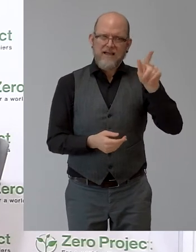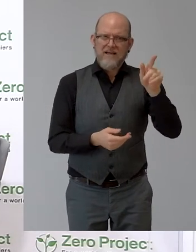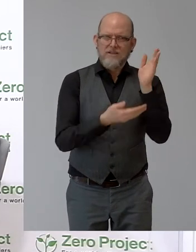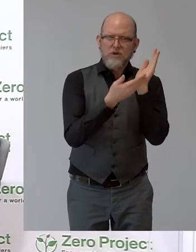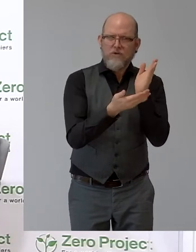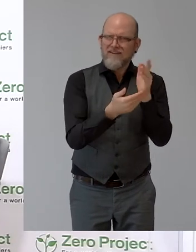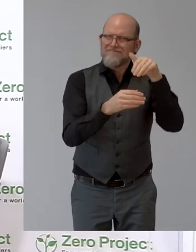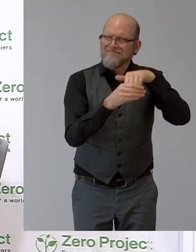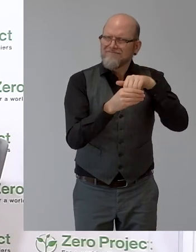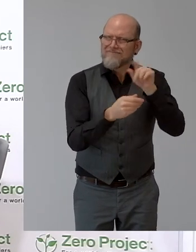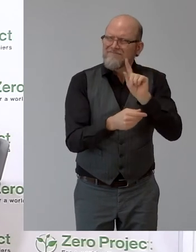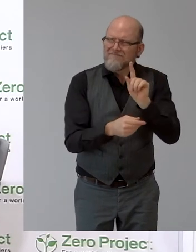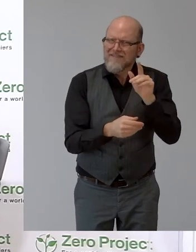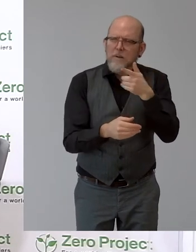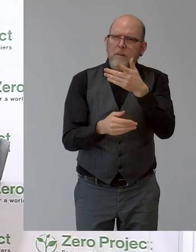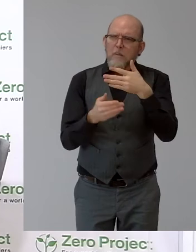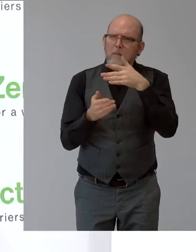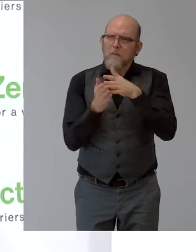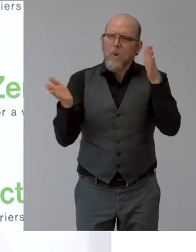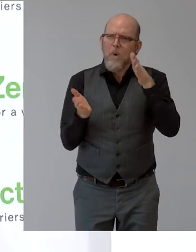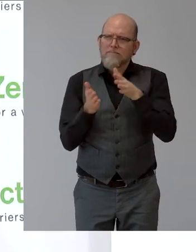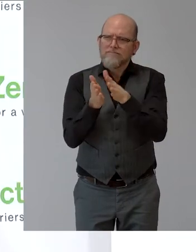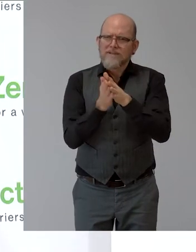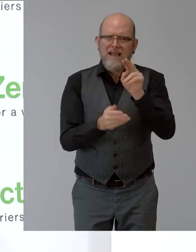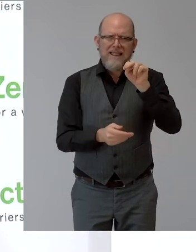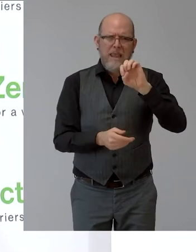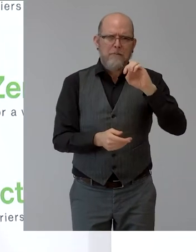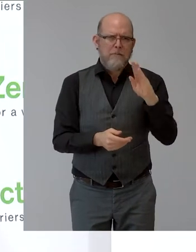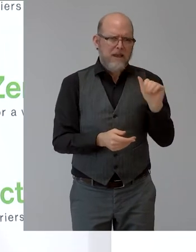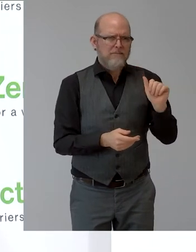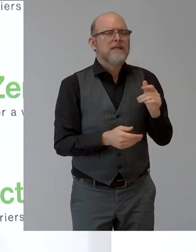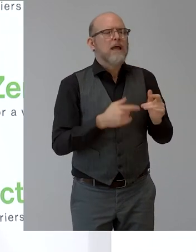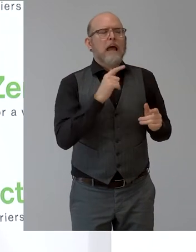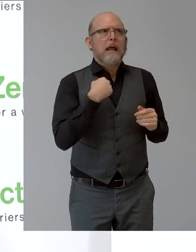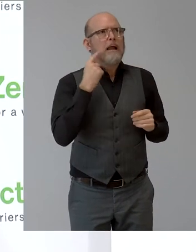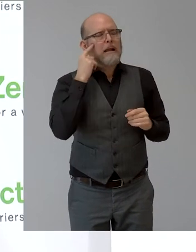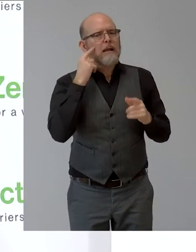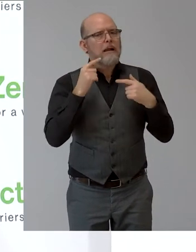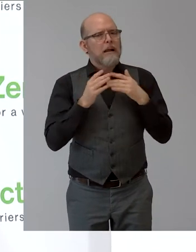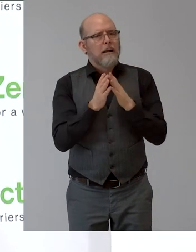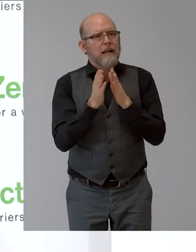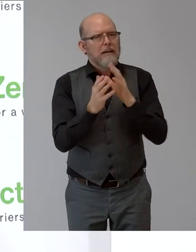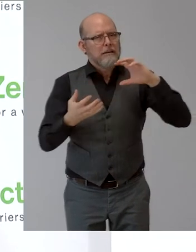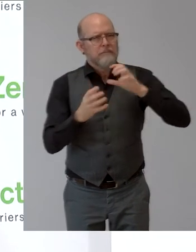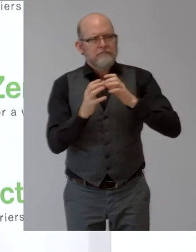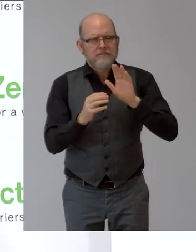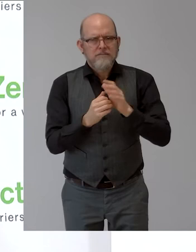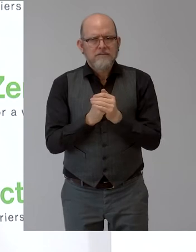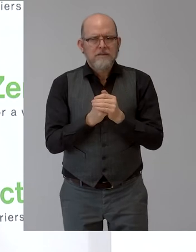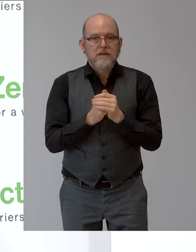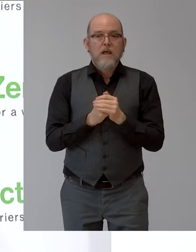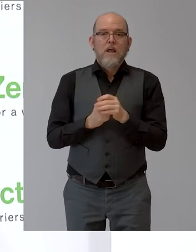Ich versuche es in aller Kürze. Wir haben in Österreich ein sehr gut abgestimmtes, breit aufgestelltes